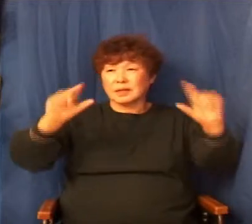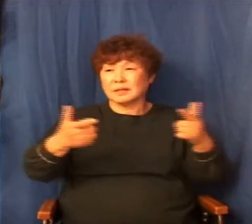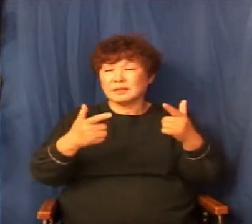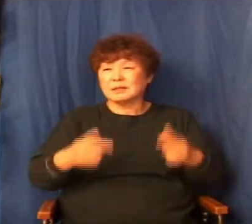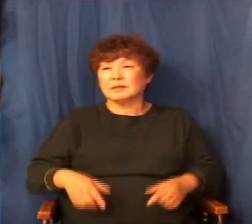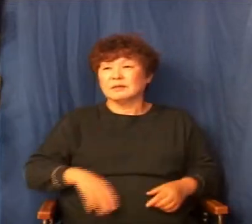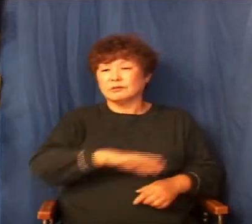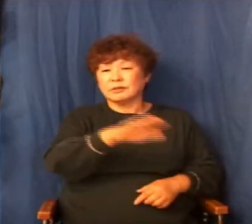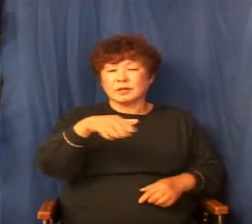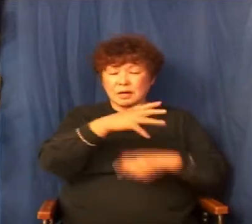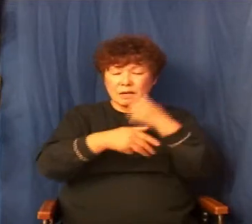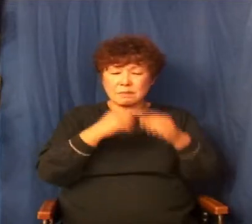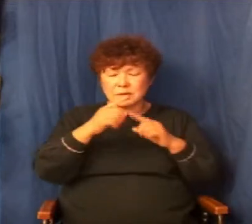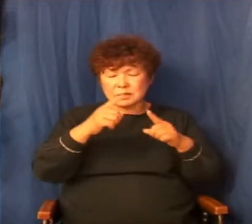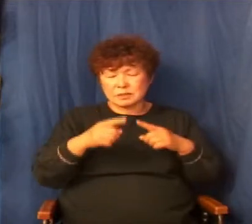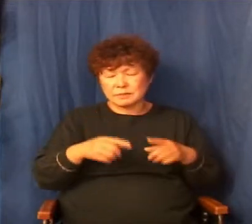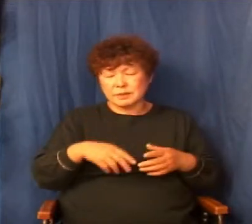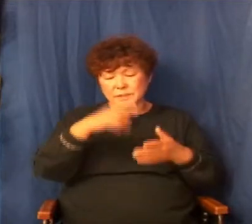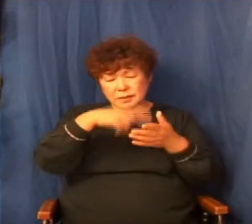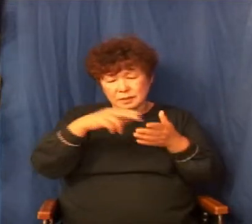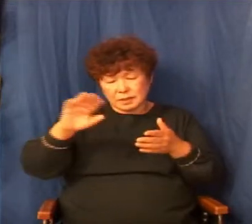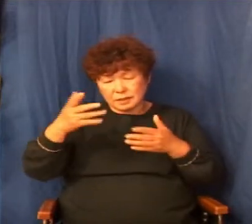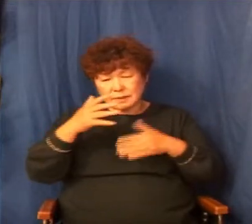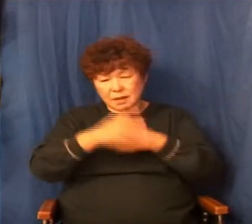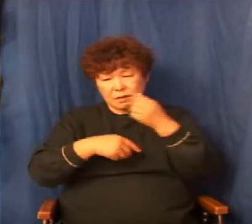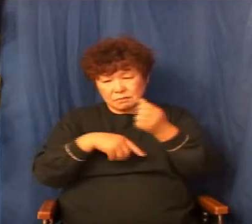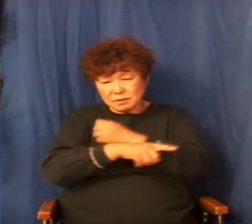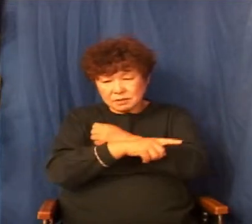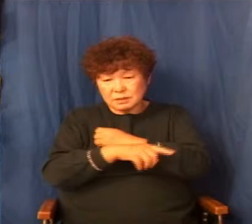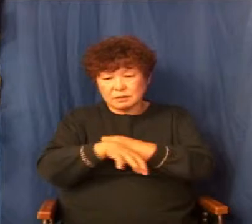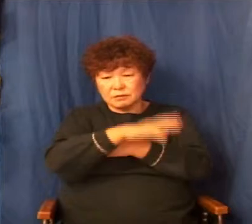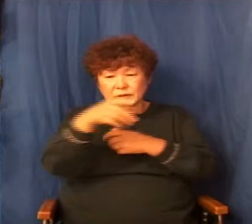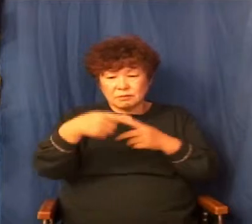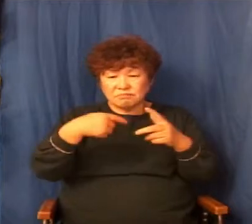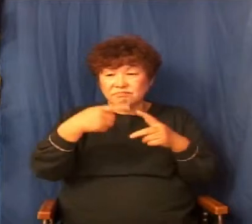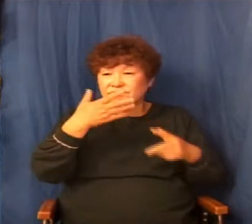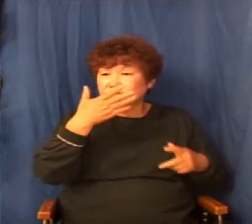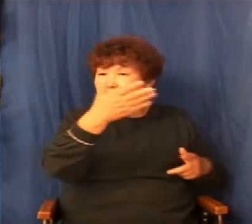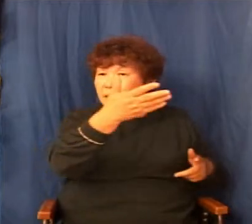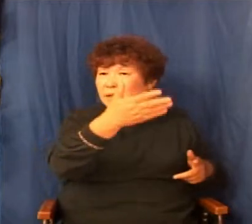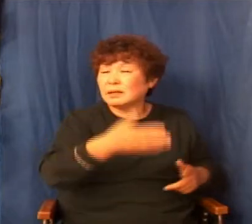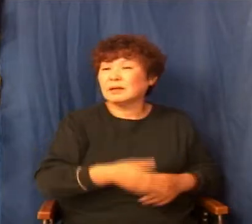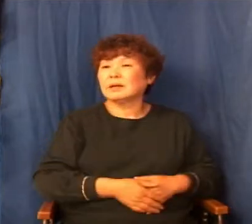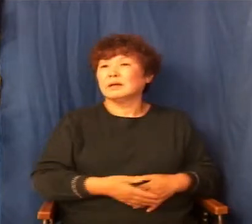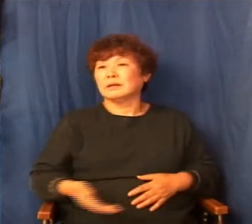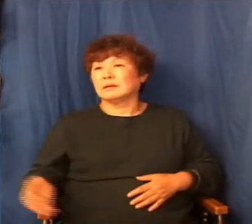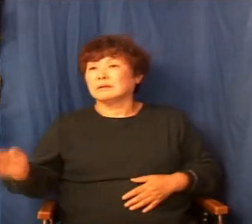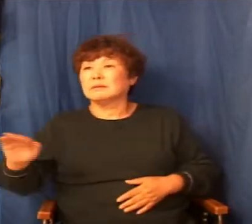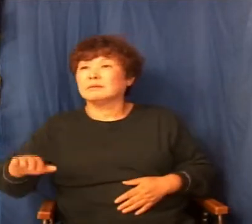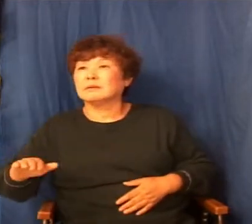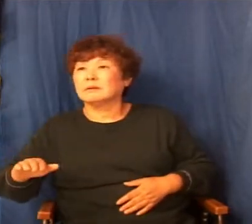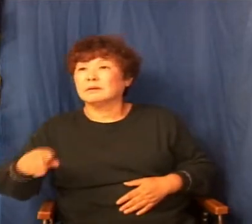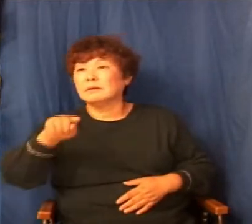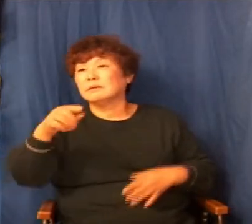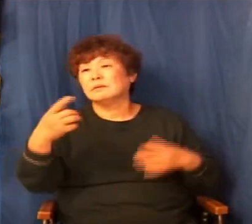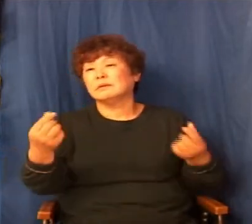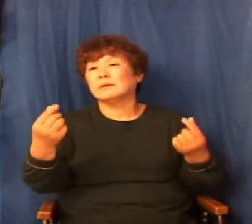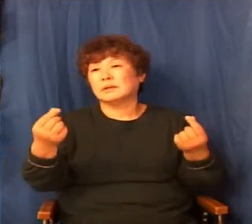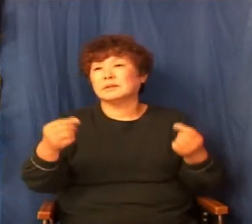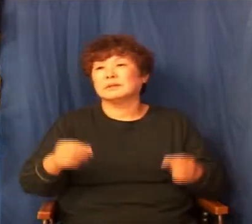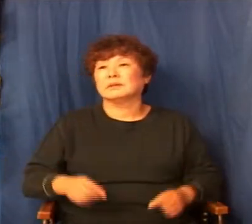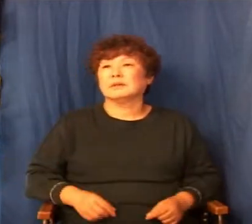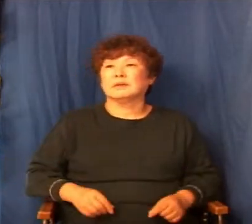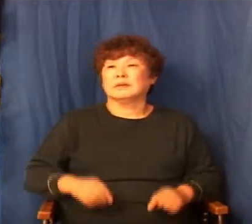읽는다면 그 가운데 숨겨진 하나님의 뜻들을 우리가 이해할 수 있습니다. 그런데 그런 게 아니잖아요.